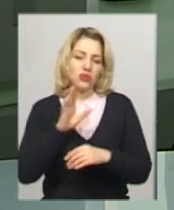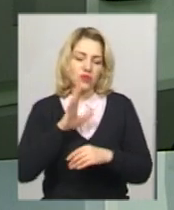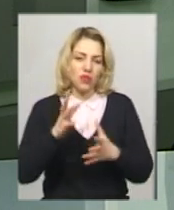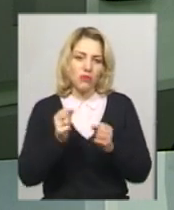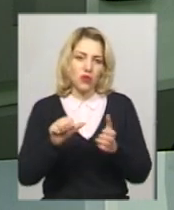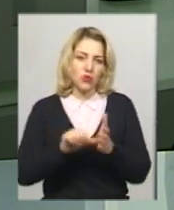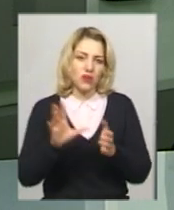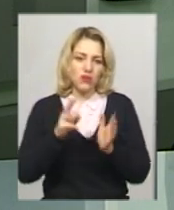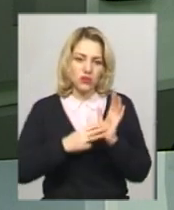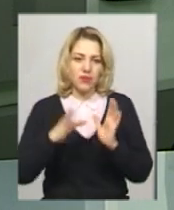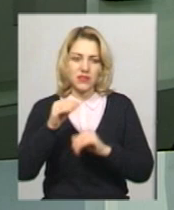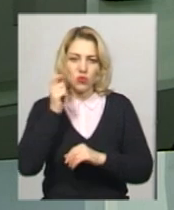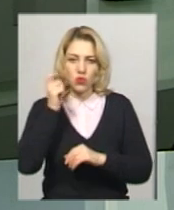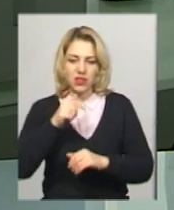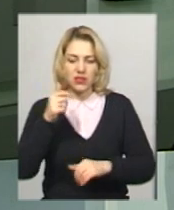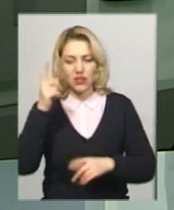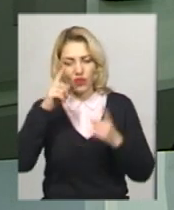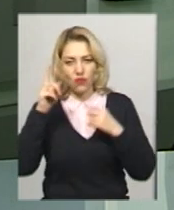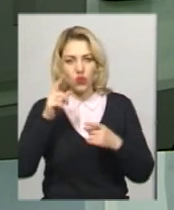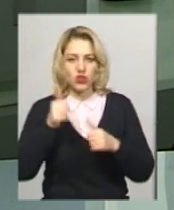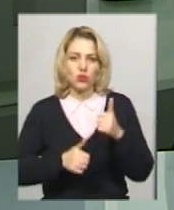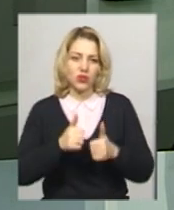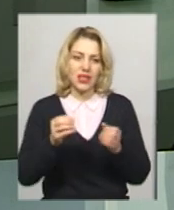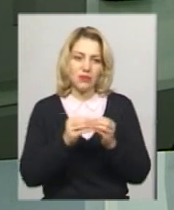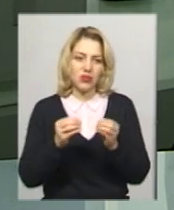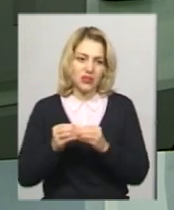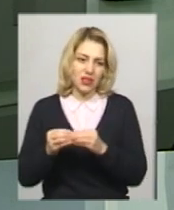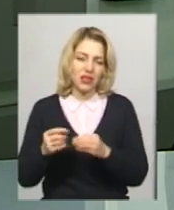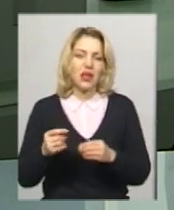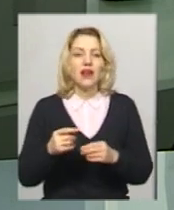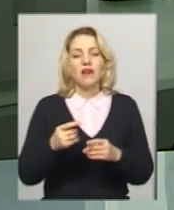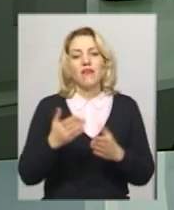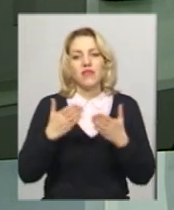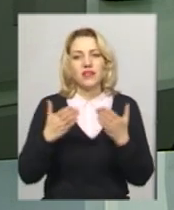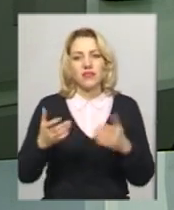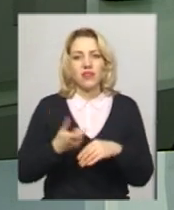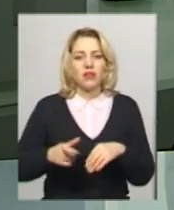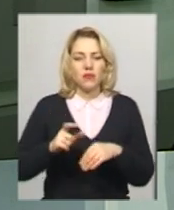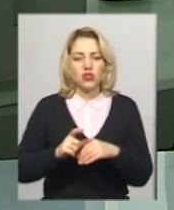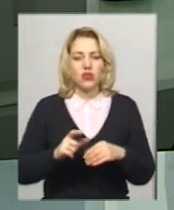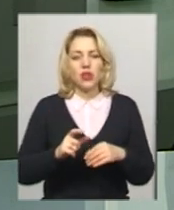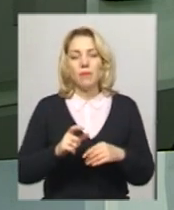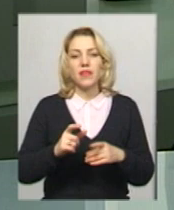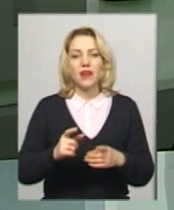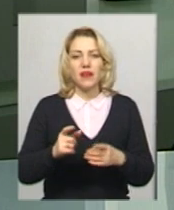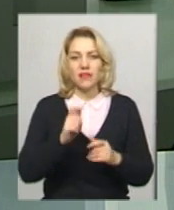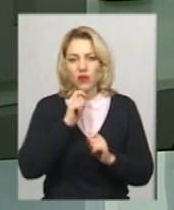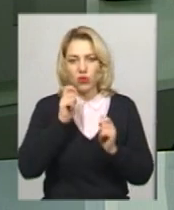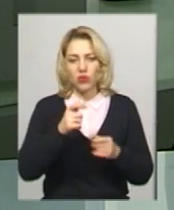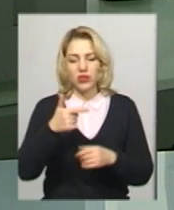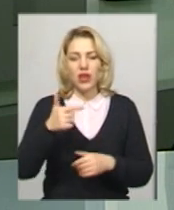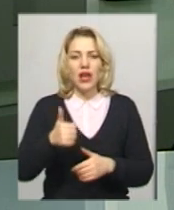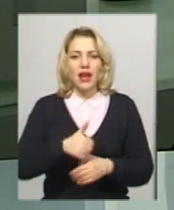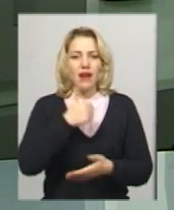у восьми всеукраїнських творчих конкурсах та в понад десяти виставках. Найвищою нагородою Богдана називає гран-при на останньому